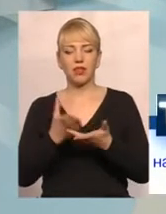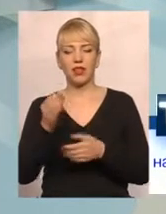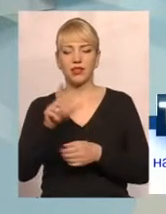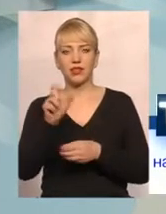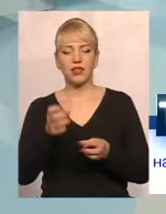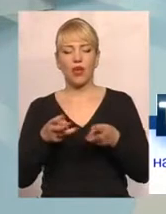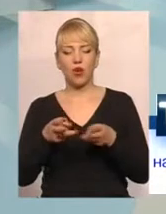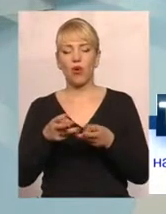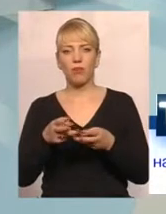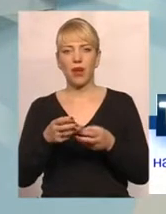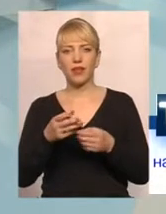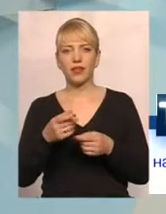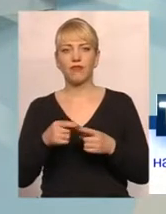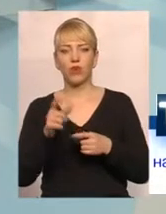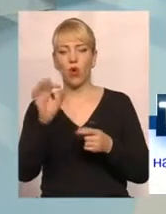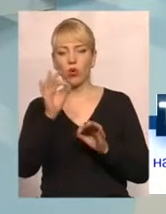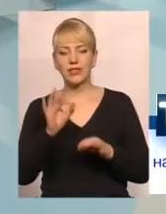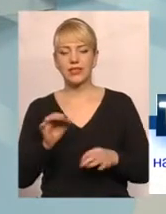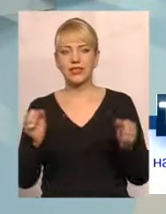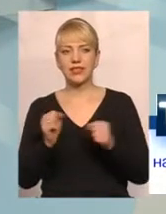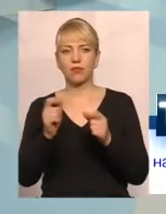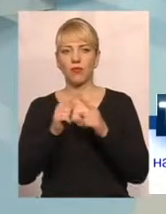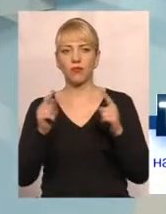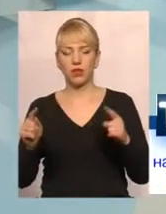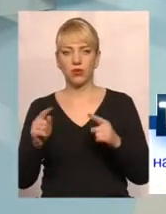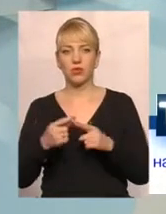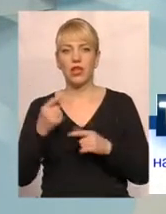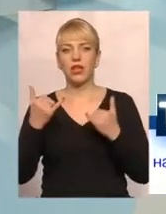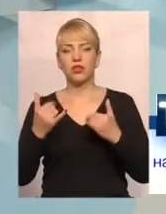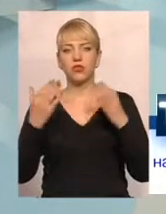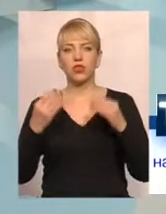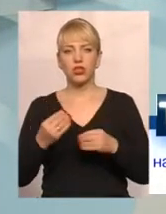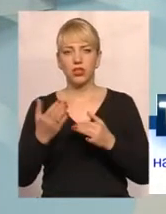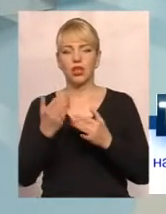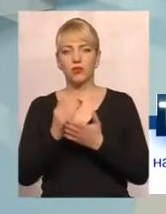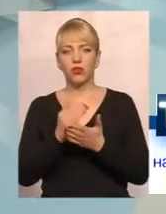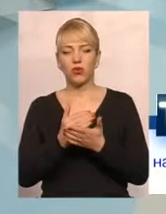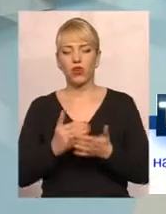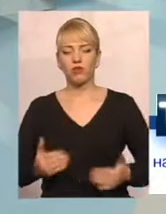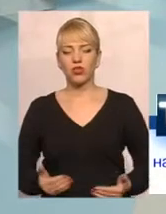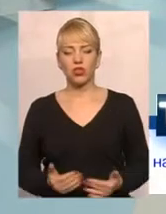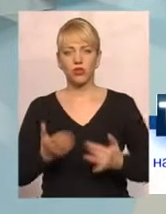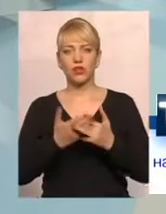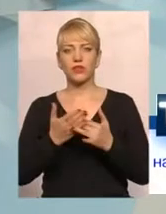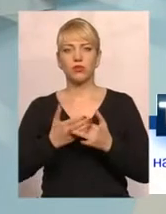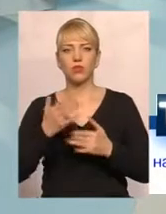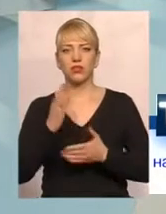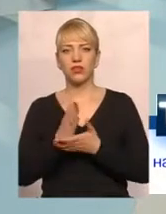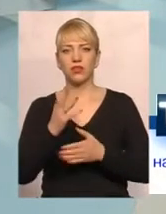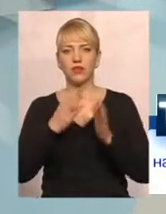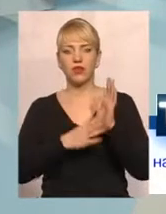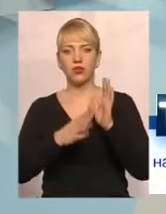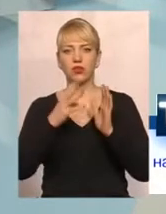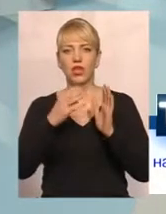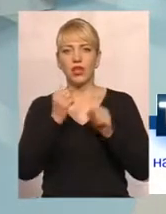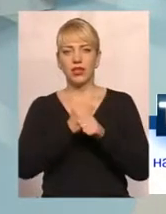осінній-зимовий період. Тому на сьогоднішній день програма житлових субсидій, вона діє у нас з 95-го